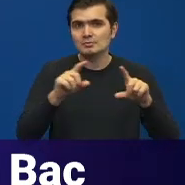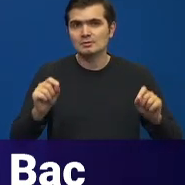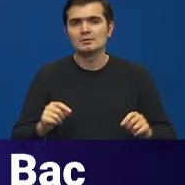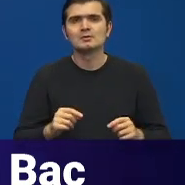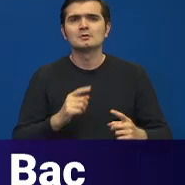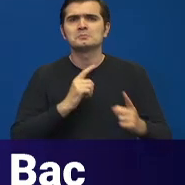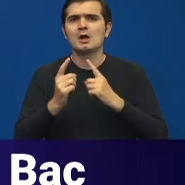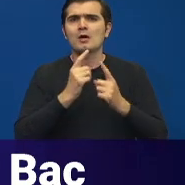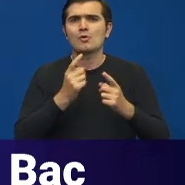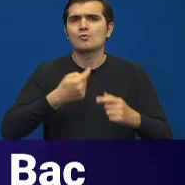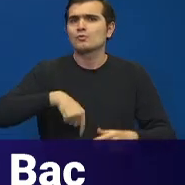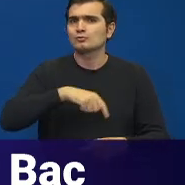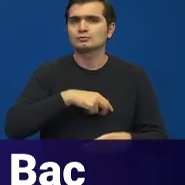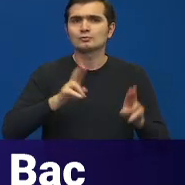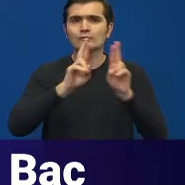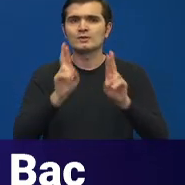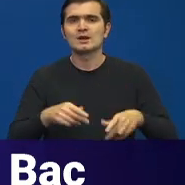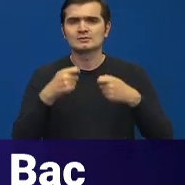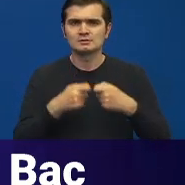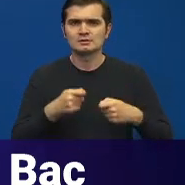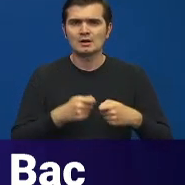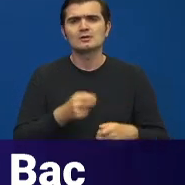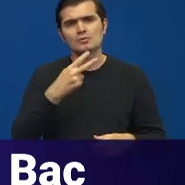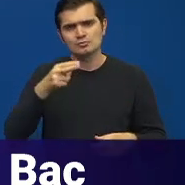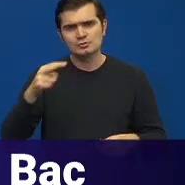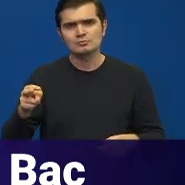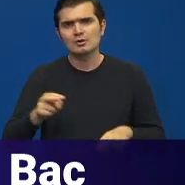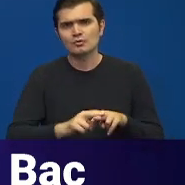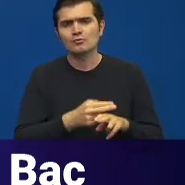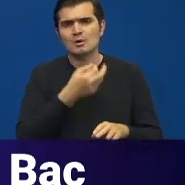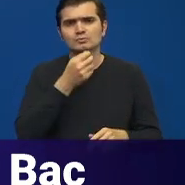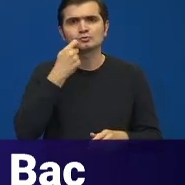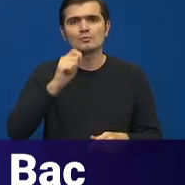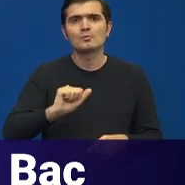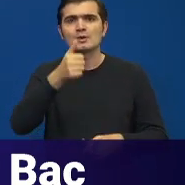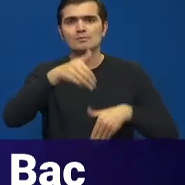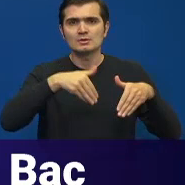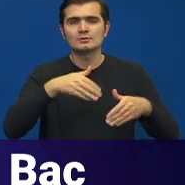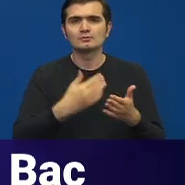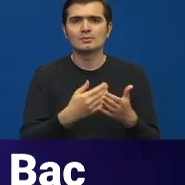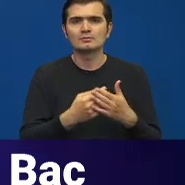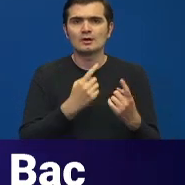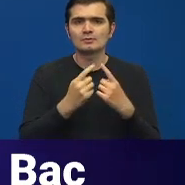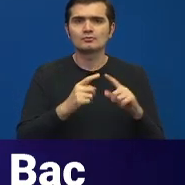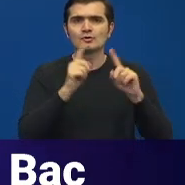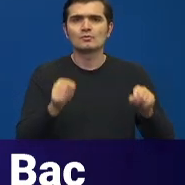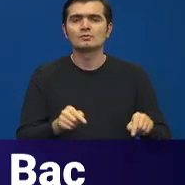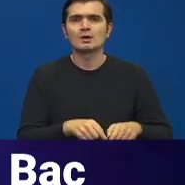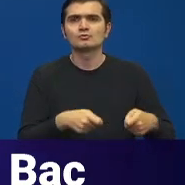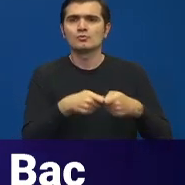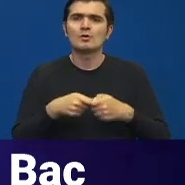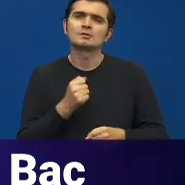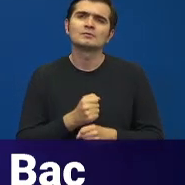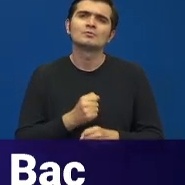federațiile sindicale continua în contextul trasat de către domnul prim-ministru, adică pe negocierea contractului colectiv de muncă și,